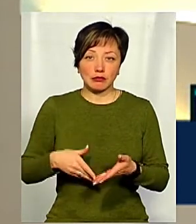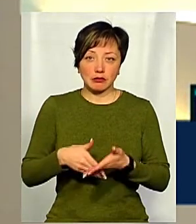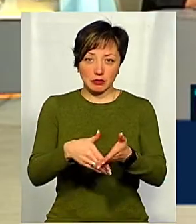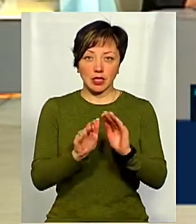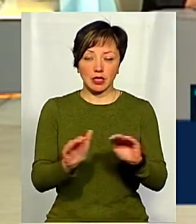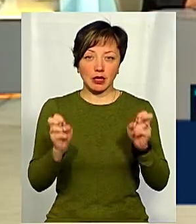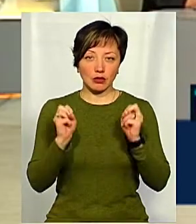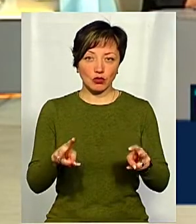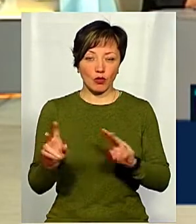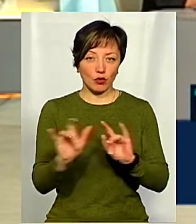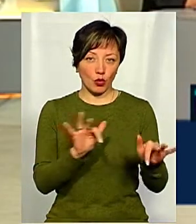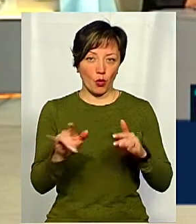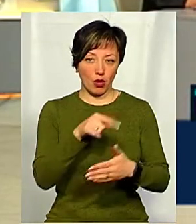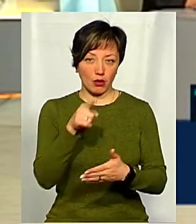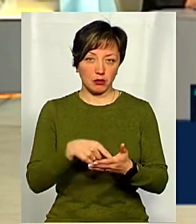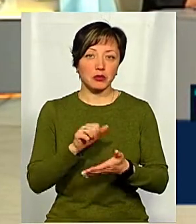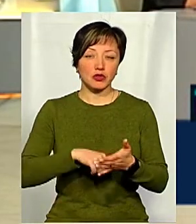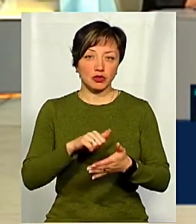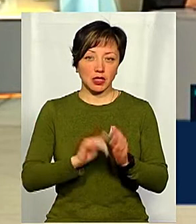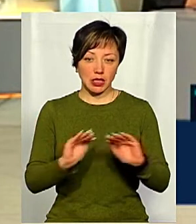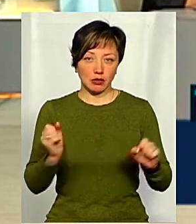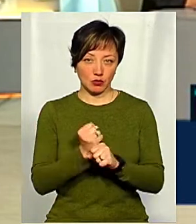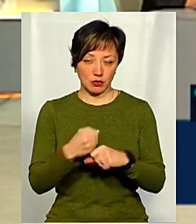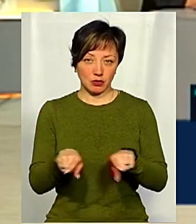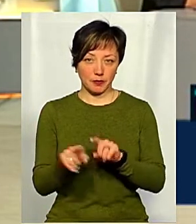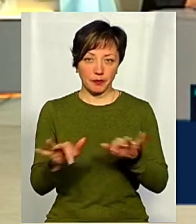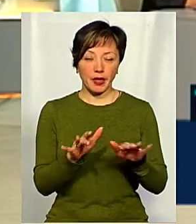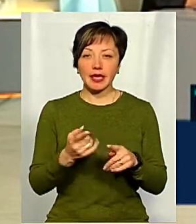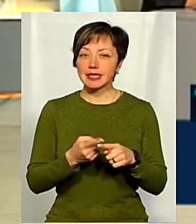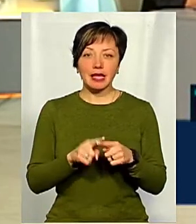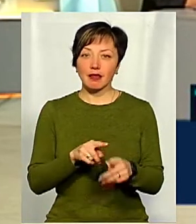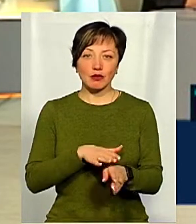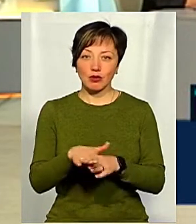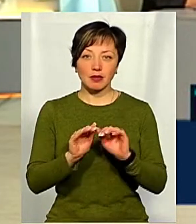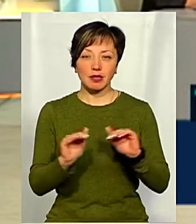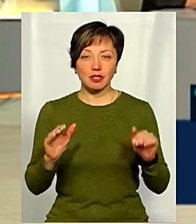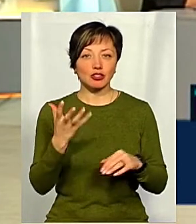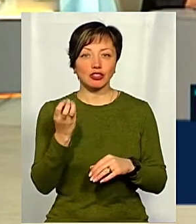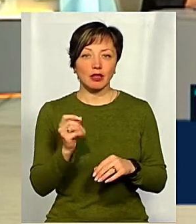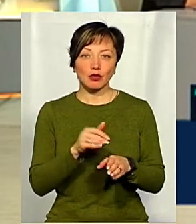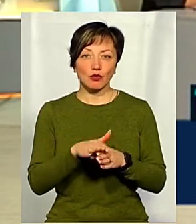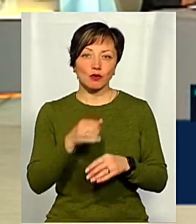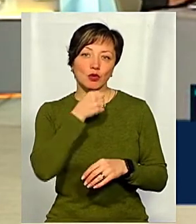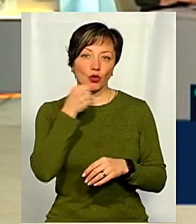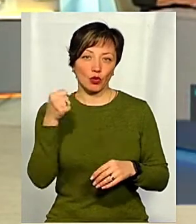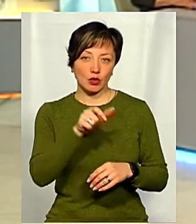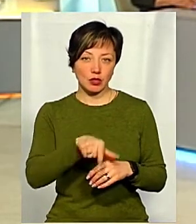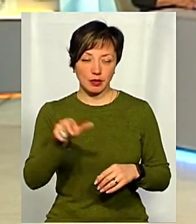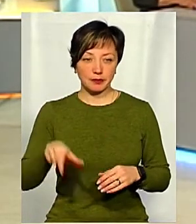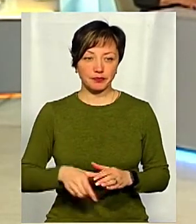на такі ризиковані руки? Підлітки – вже не зовсім діти, але ще й не зовсім дорослі.